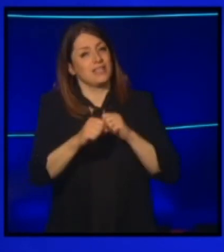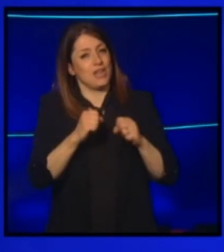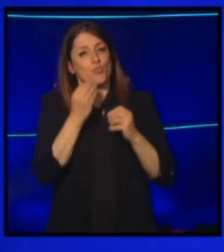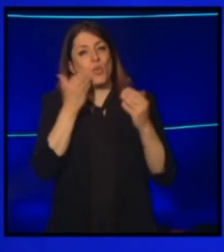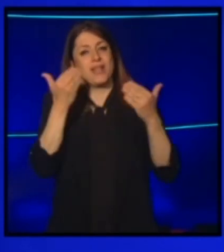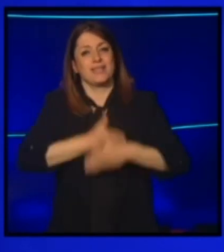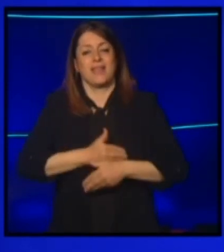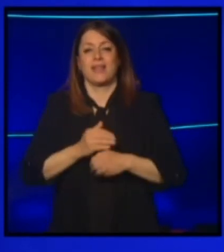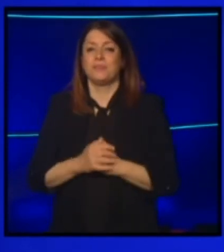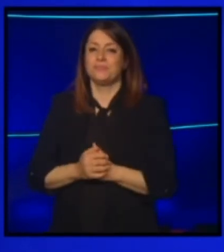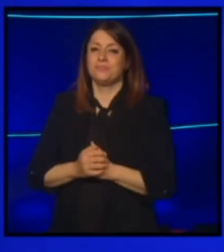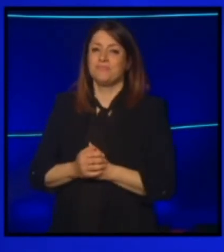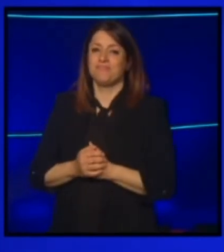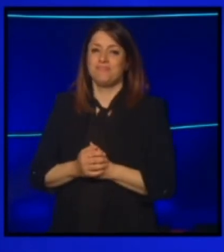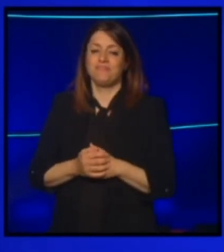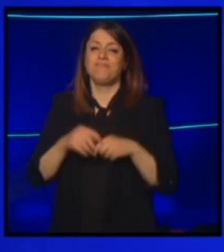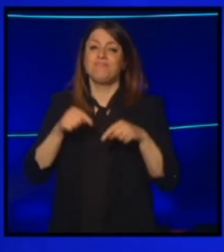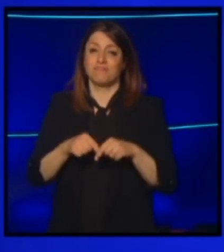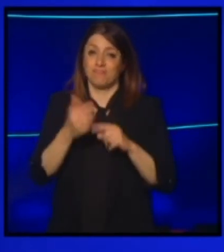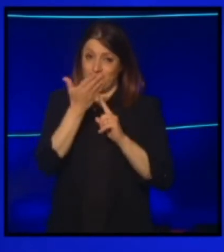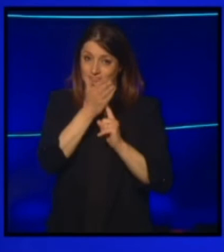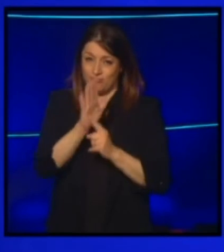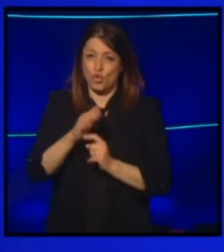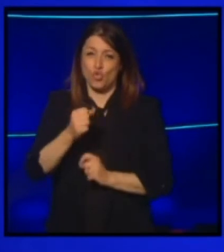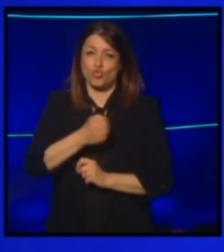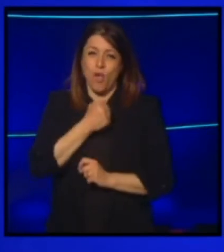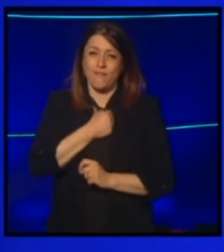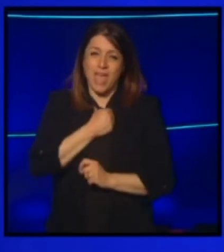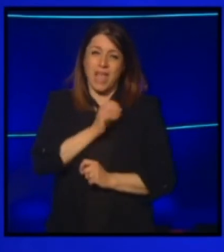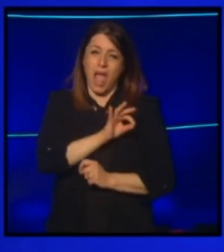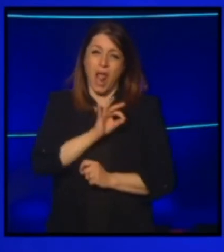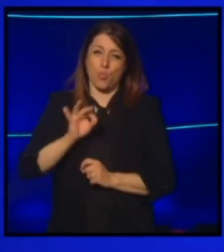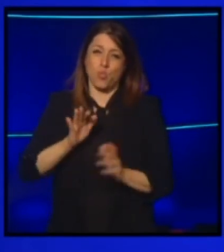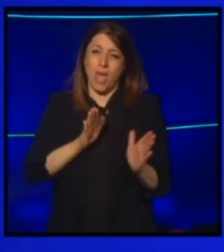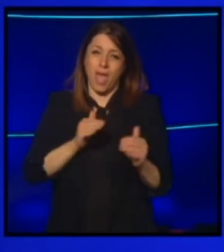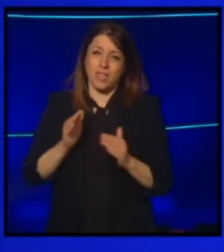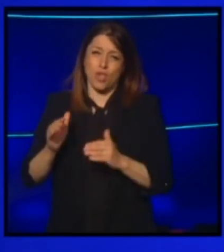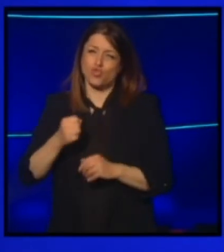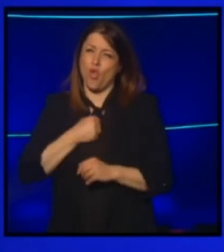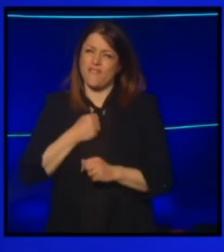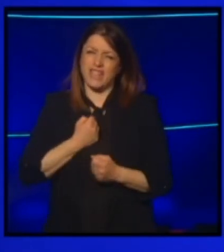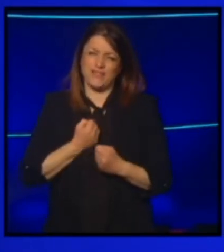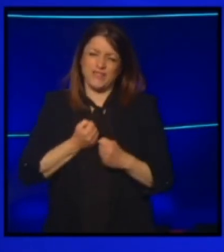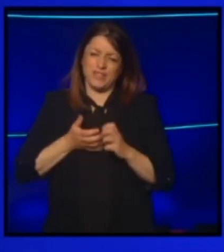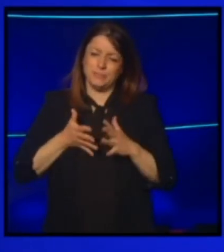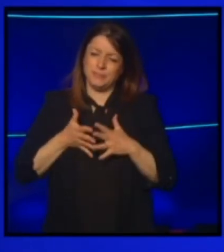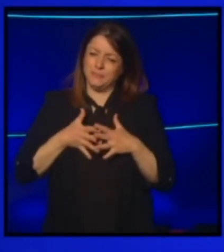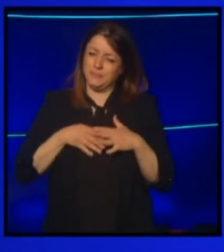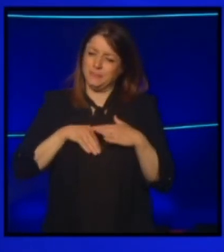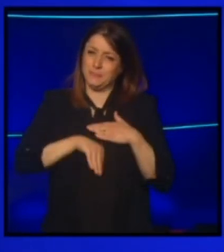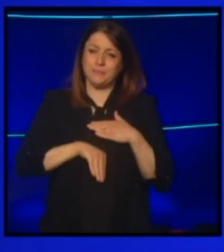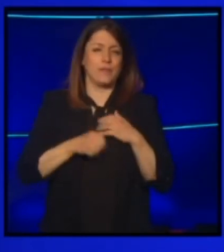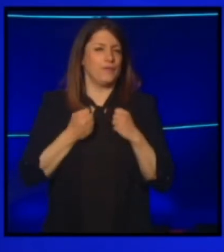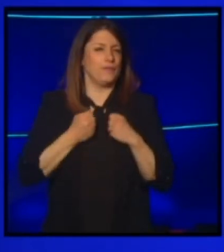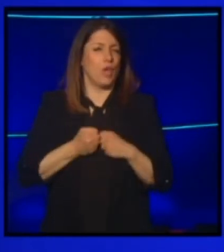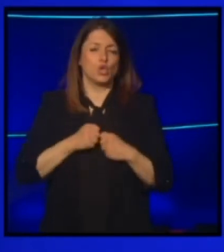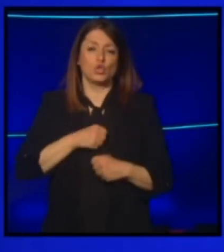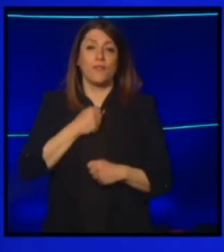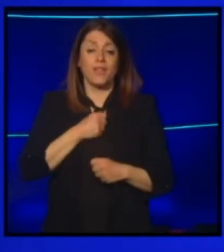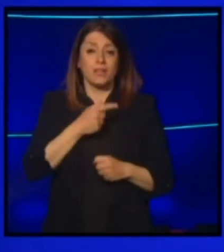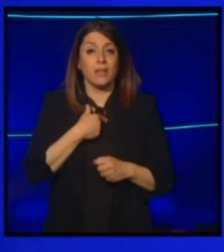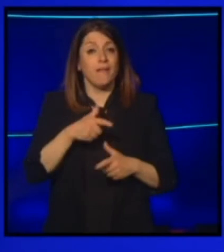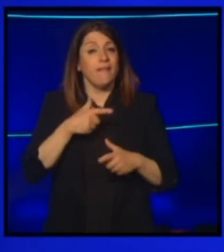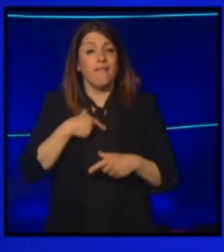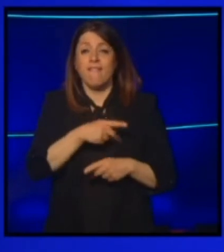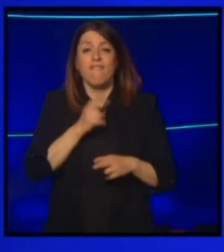Buonasera. Abbiamo mostrato la sofferenza di alcune categorie. Sofferenza profonda. Sofferenza che fa male a tutti,